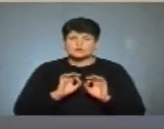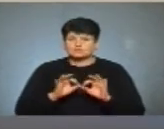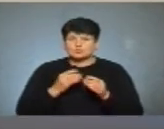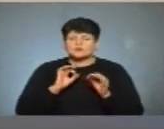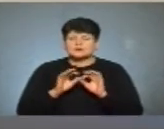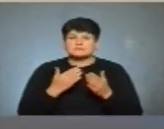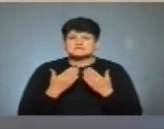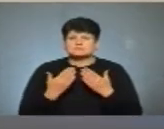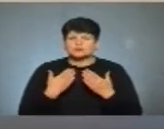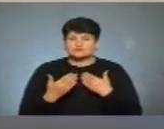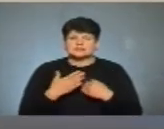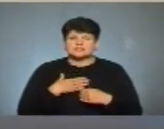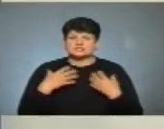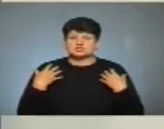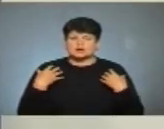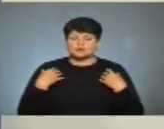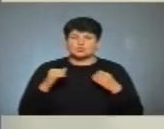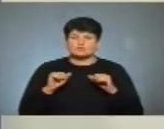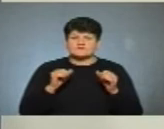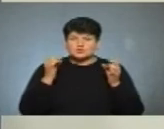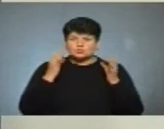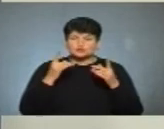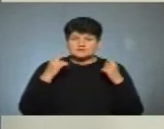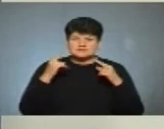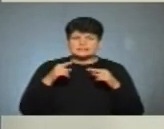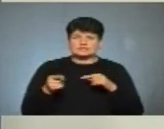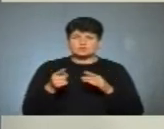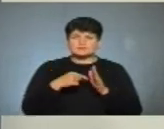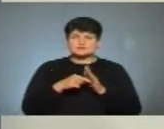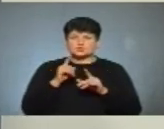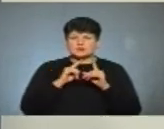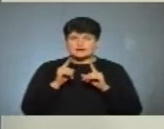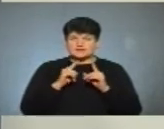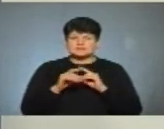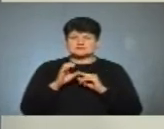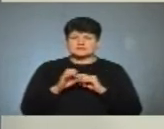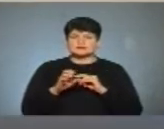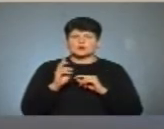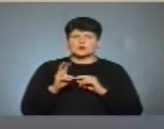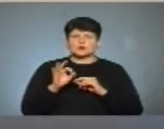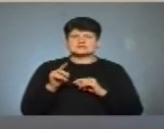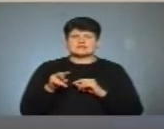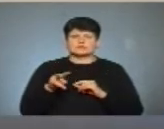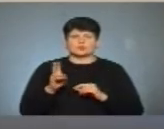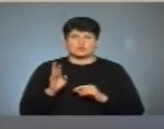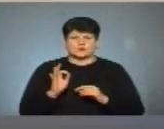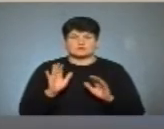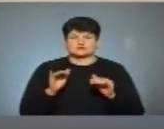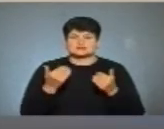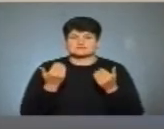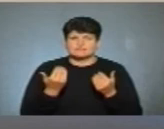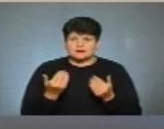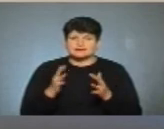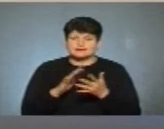Нагадаю, що ми спілкувалися з начальницею управління культури і мистецтв Тернопільської міської ради Світланою Козелко. Я прощаюся з вами, і